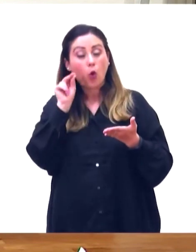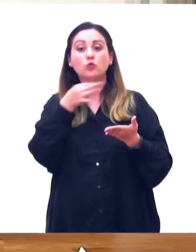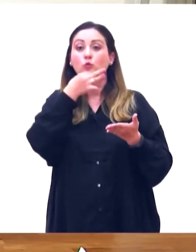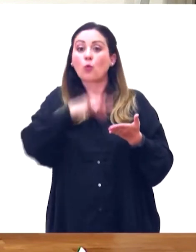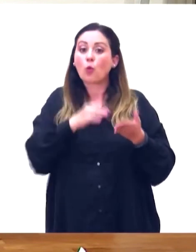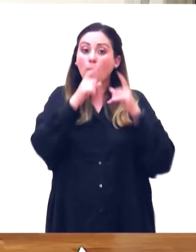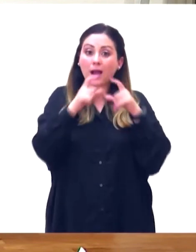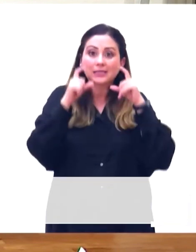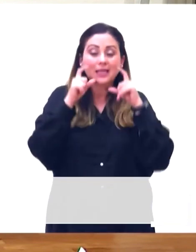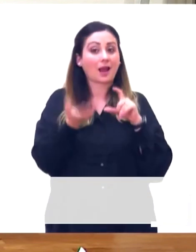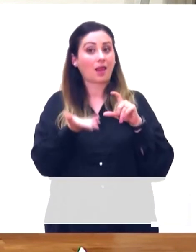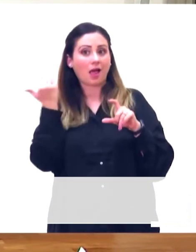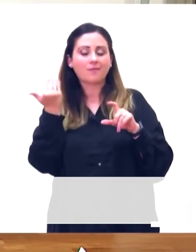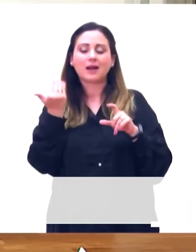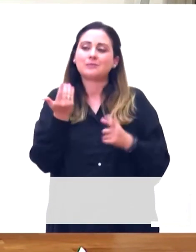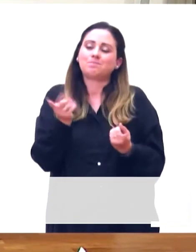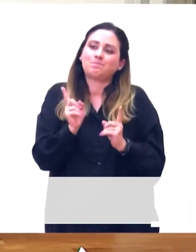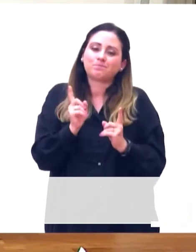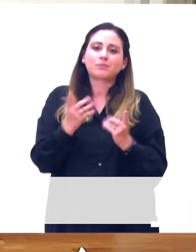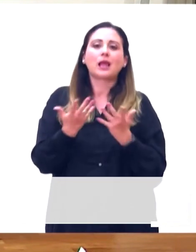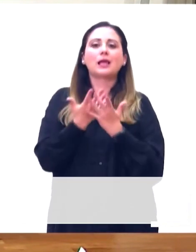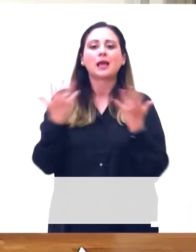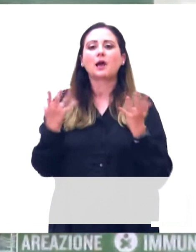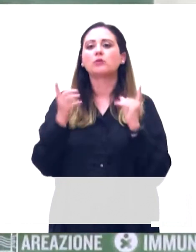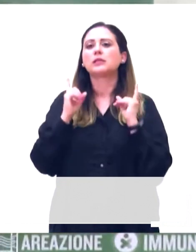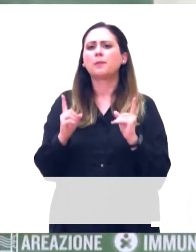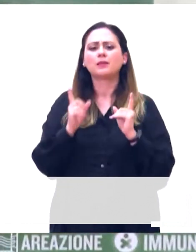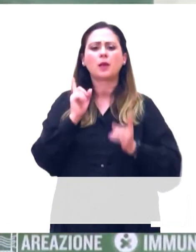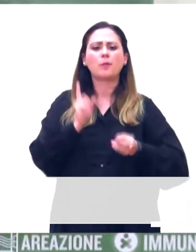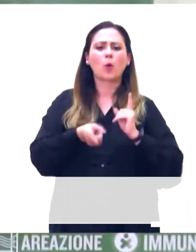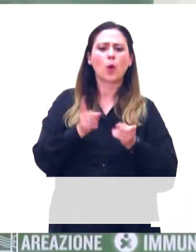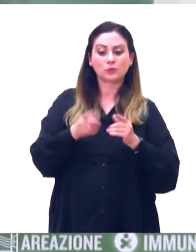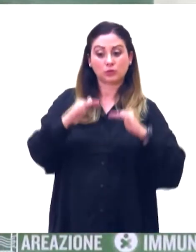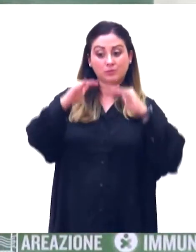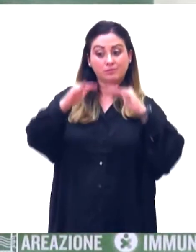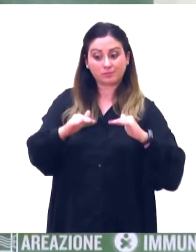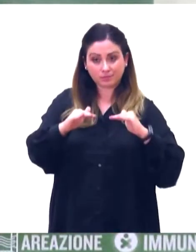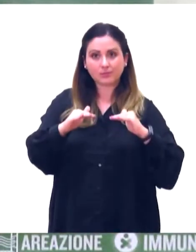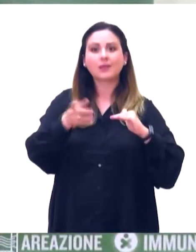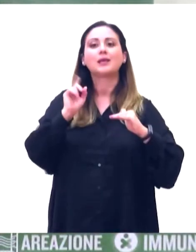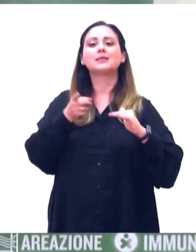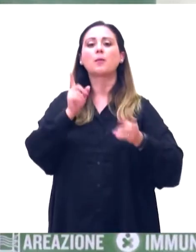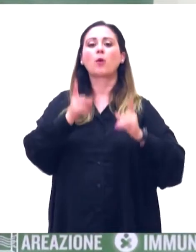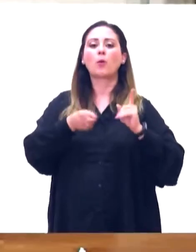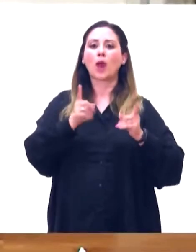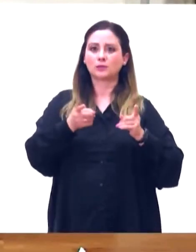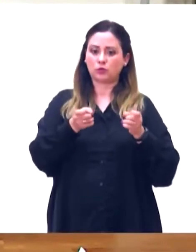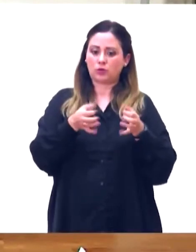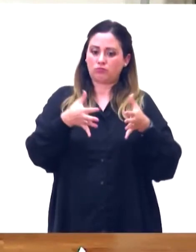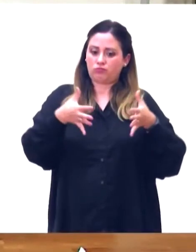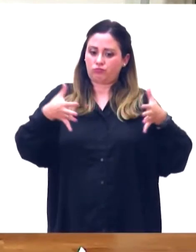è avere la popolazione protetta, quindi più larga è la fascia di popolazione protetta,